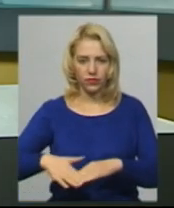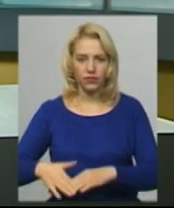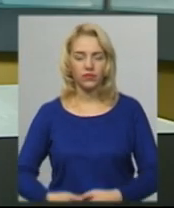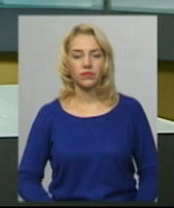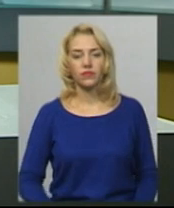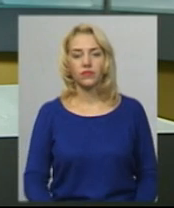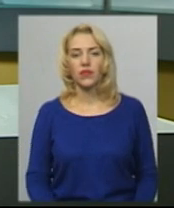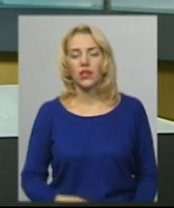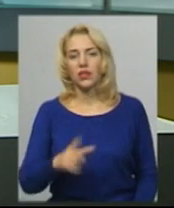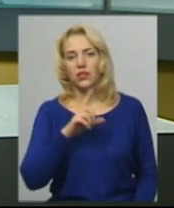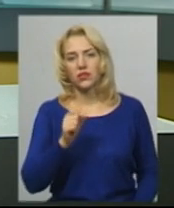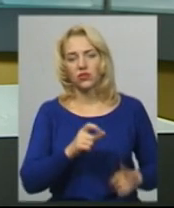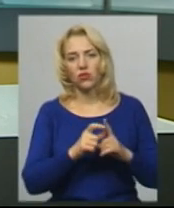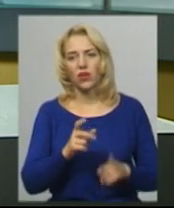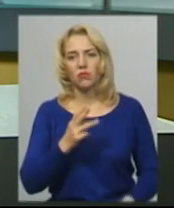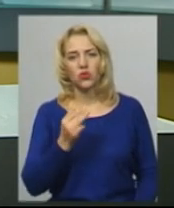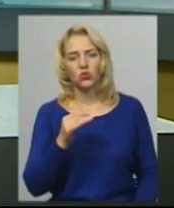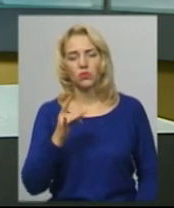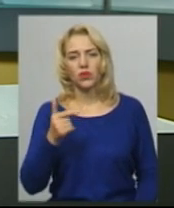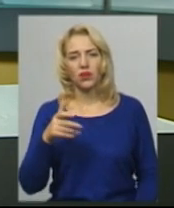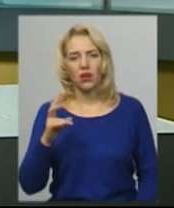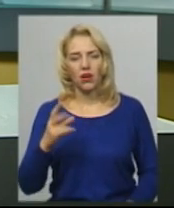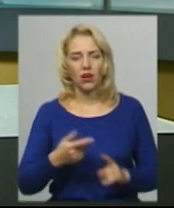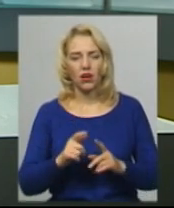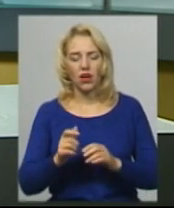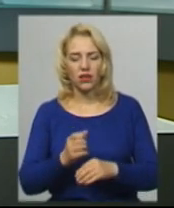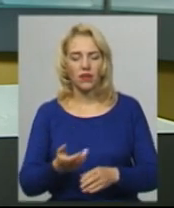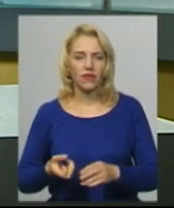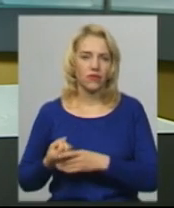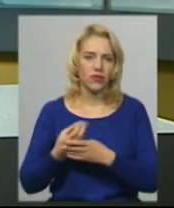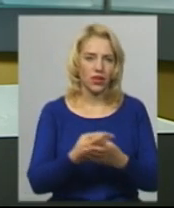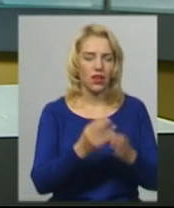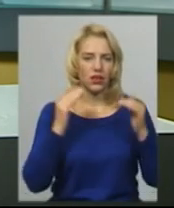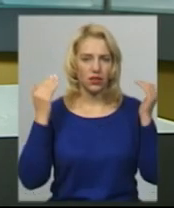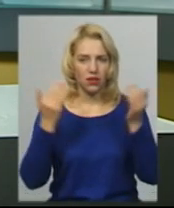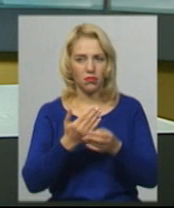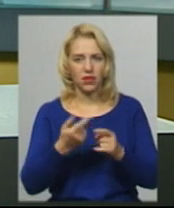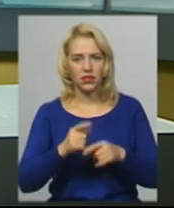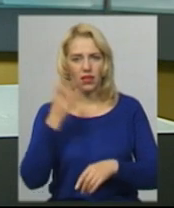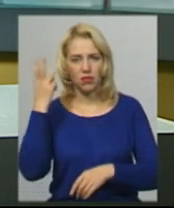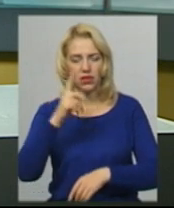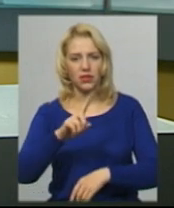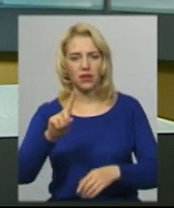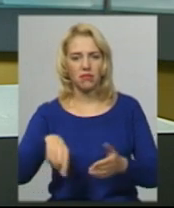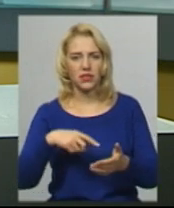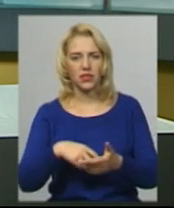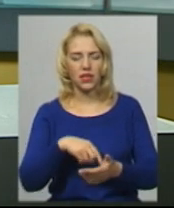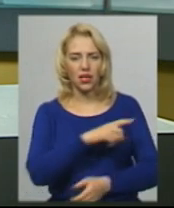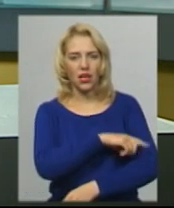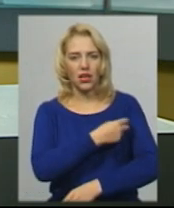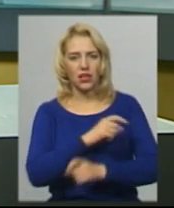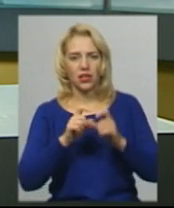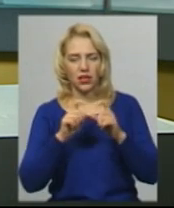За словами Катерини Шуприган, травмованого доправили до реанімаційного відділення Хмельницької міської лікарні. Відкрито